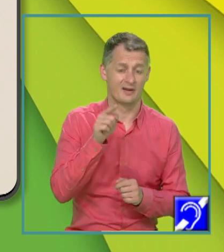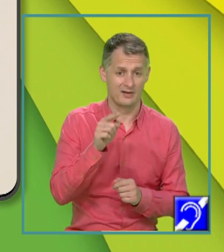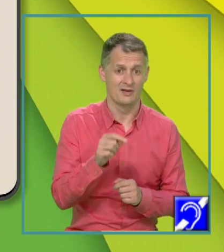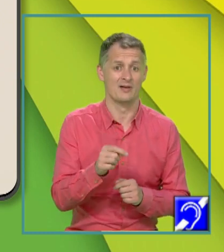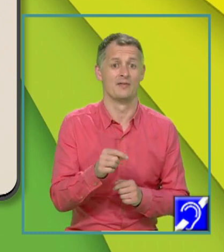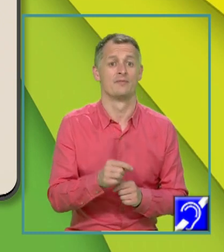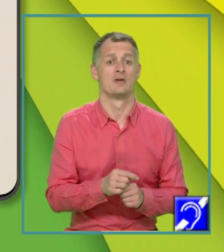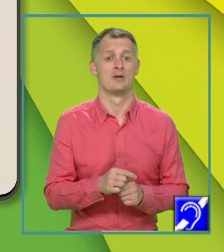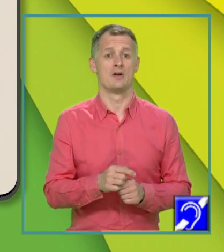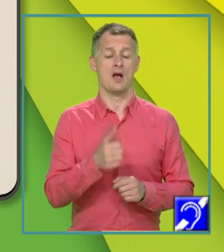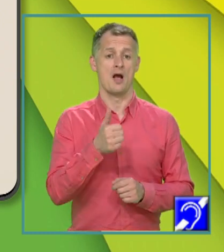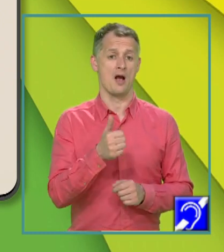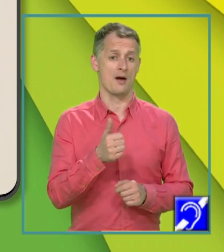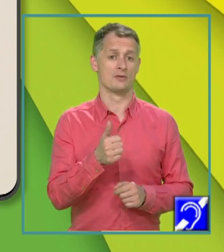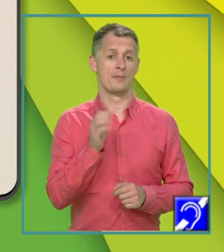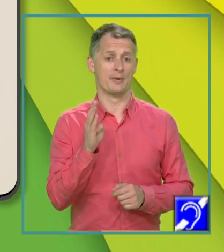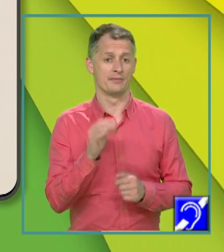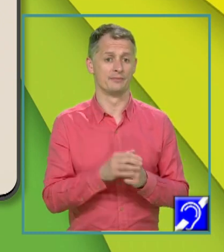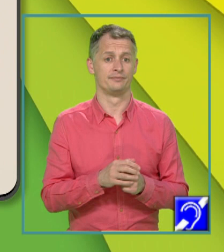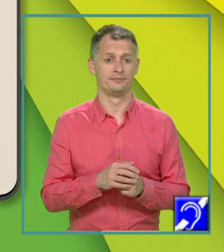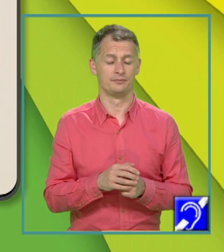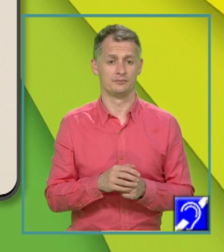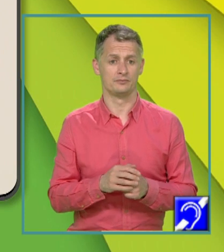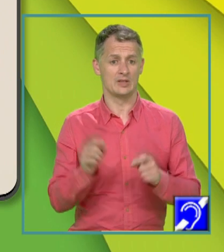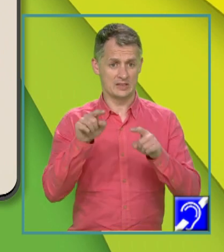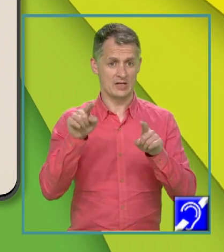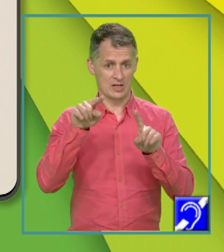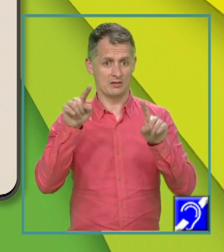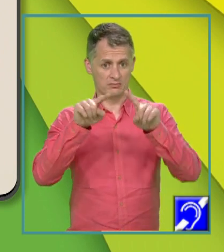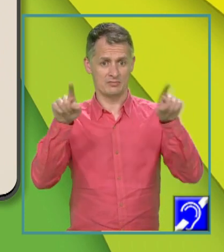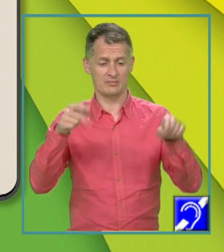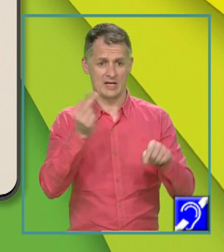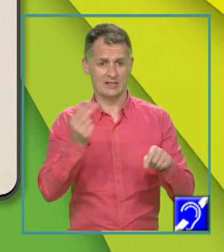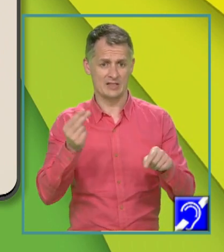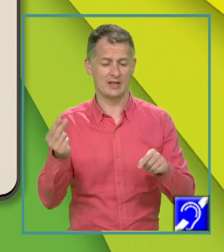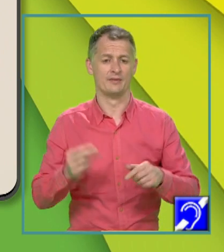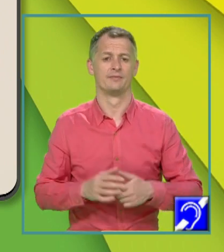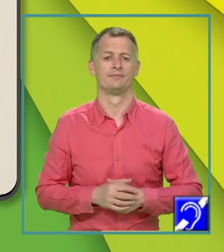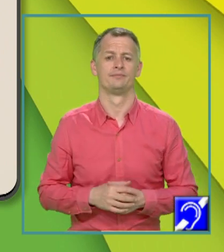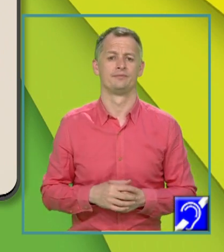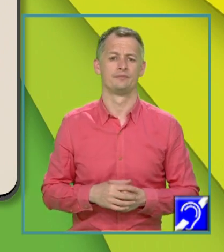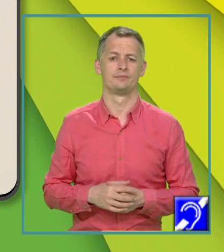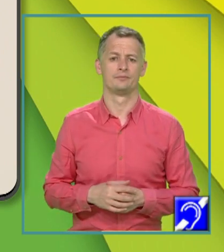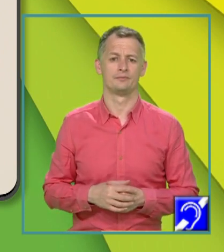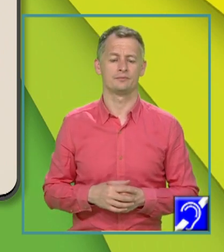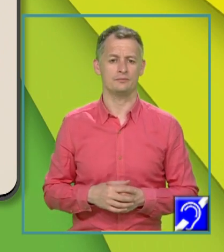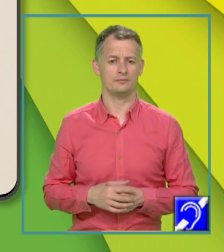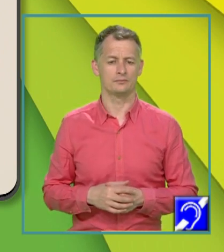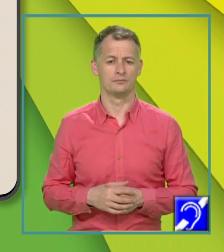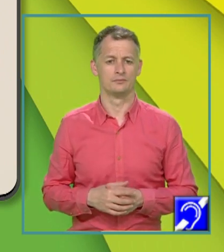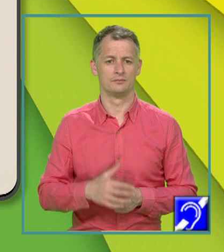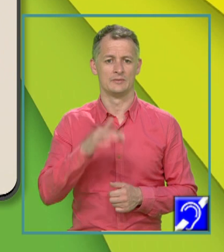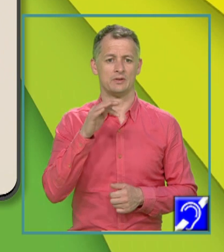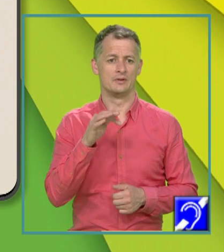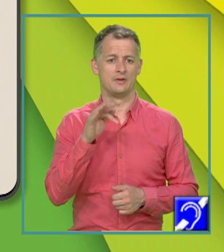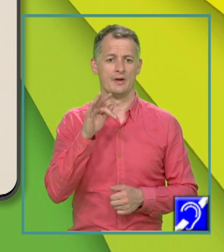graficului funcției, atunci valoarea funcției în abscisa punctului egală cu ordonata punctului, da? Deci F